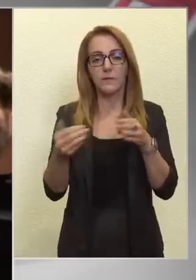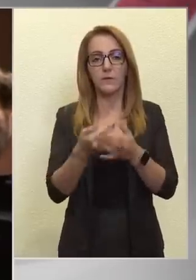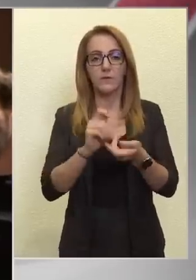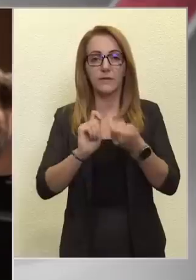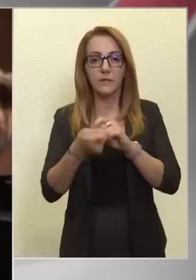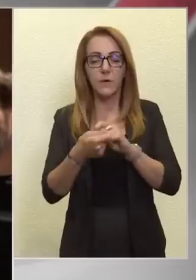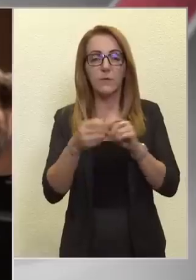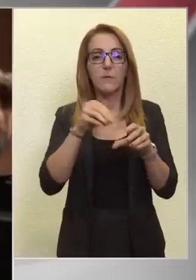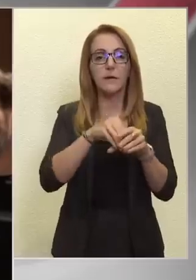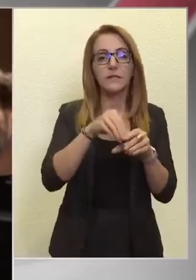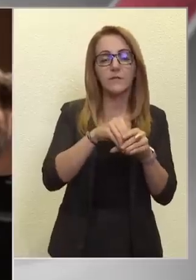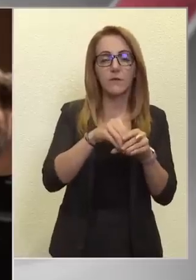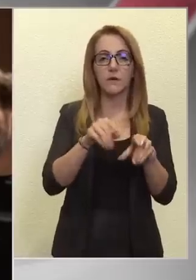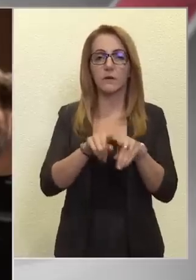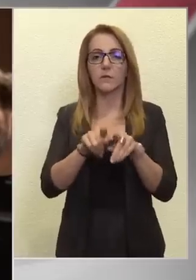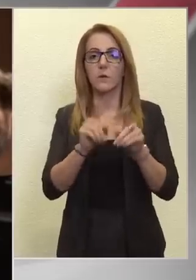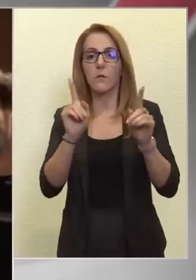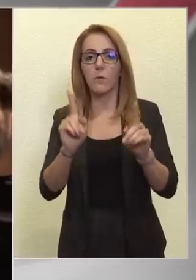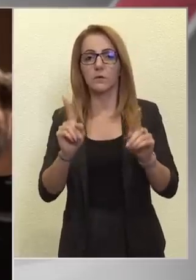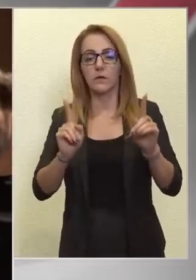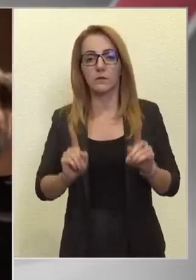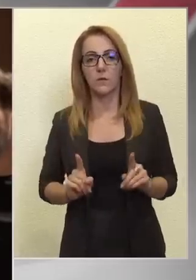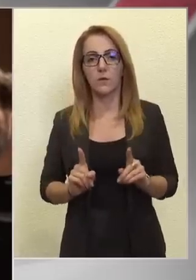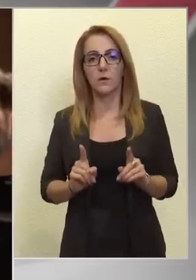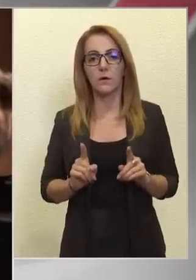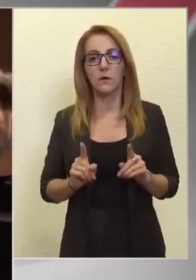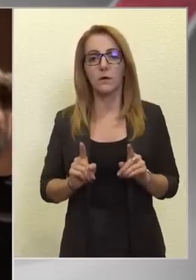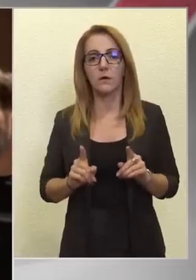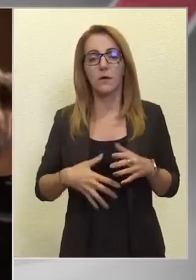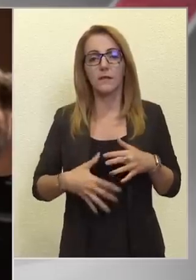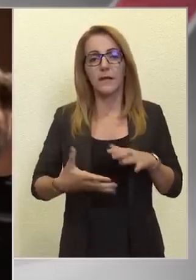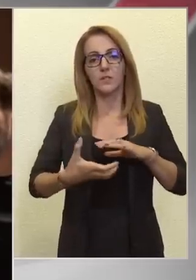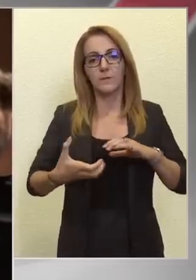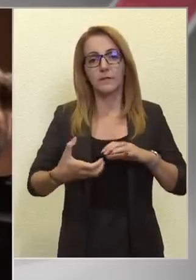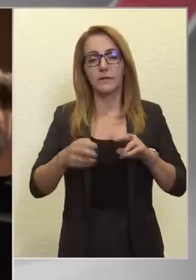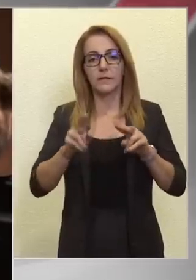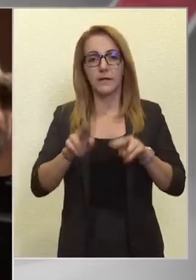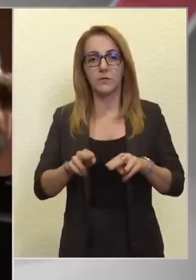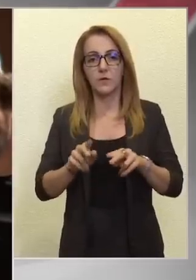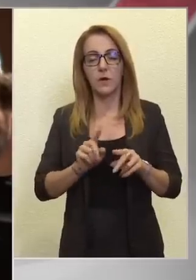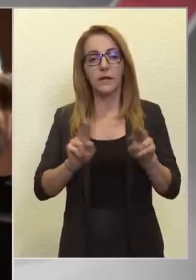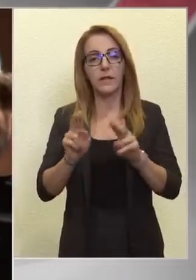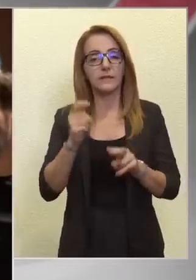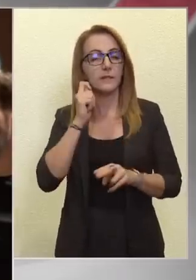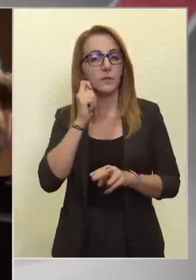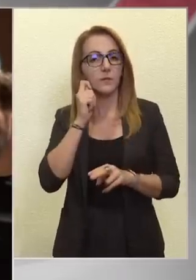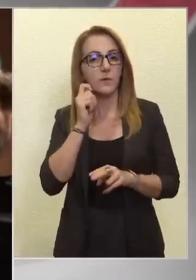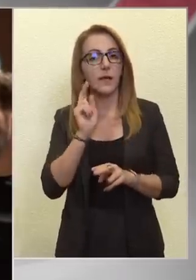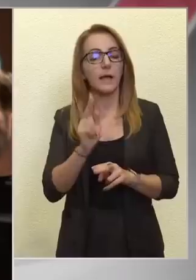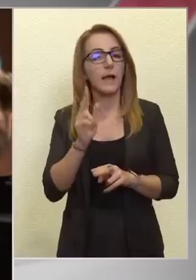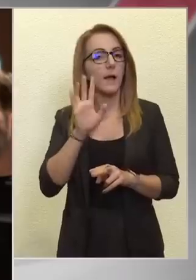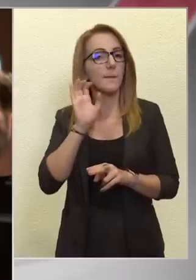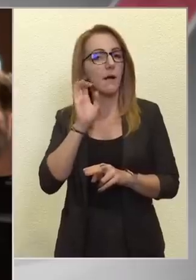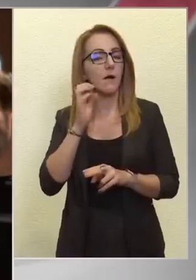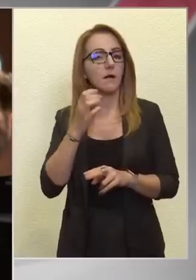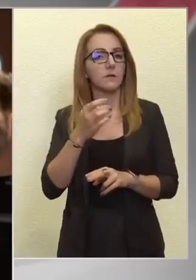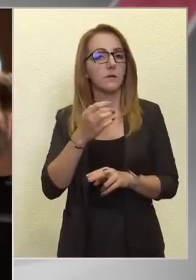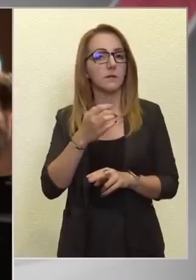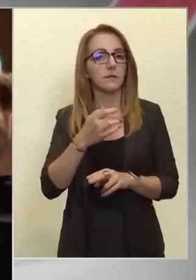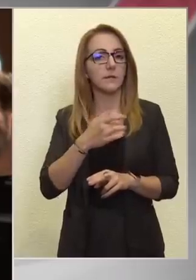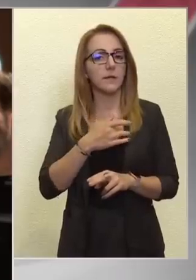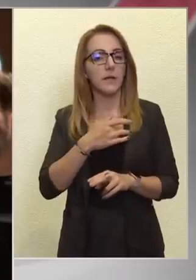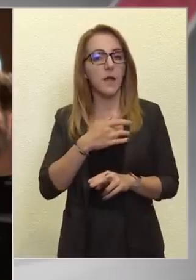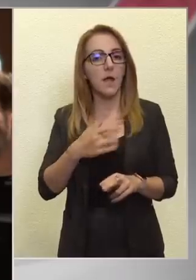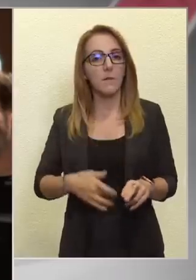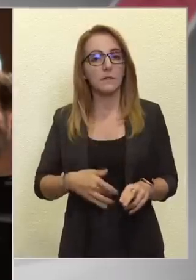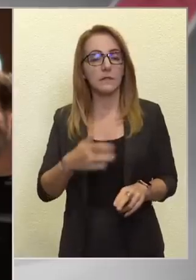szerepelnek azok a mondatok, hogy a teresség megszakításra jelentkező nőkkel meg kell hallgattatni a magzati